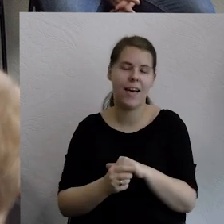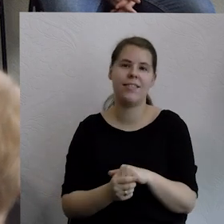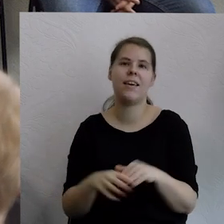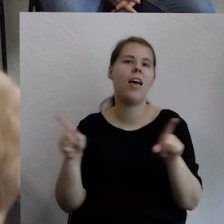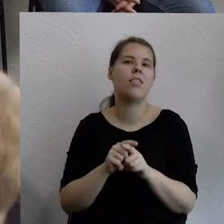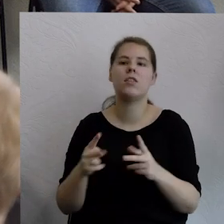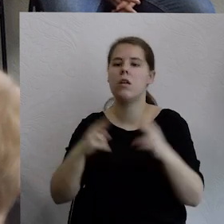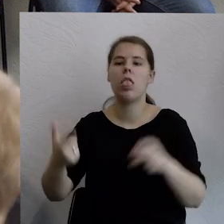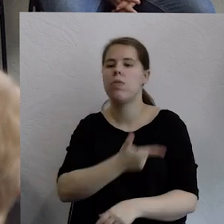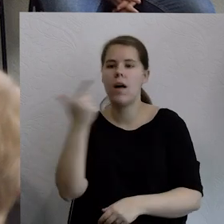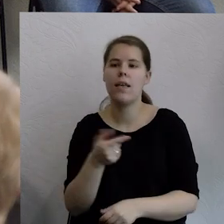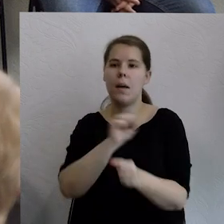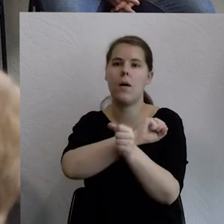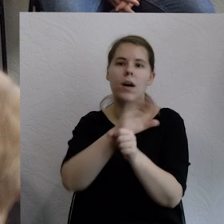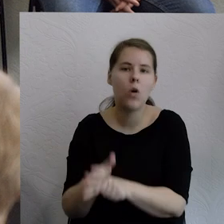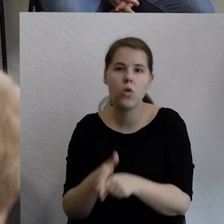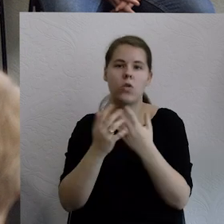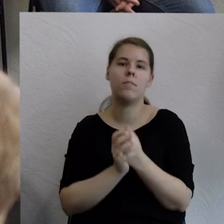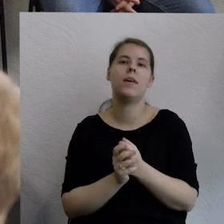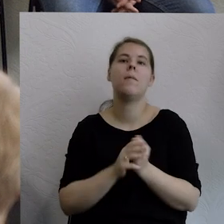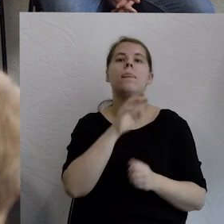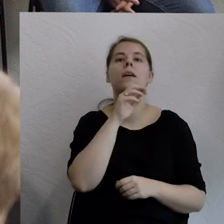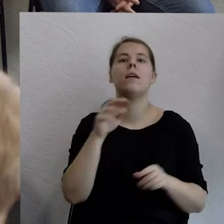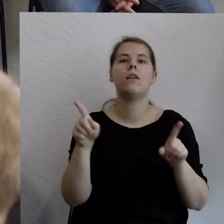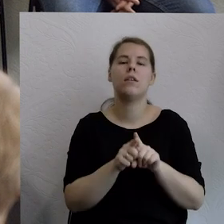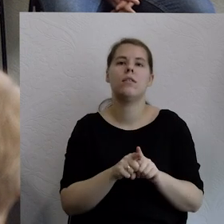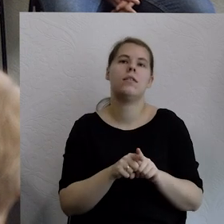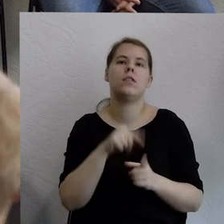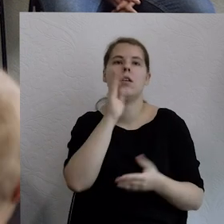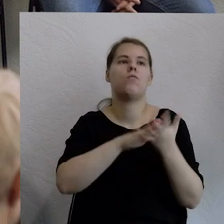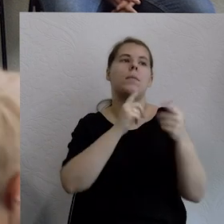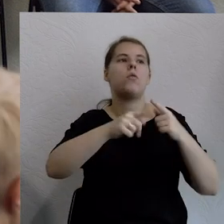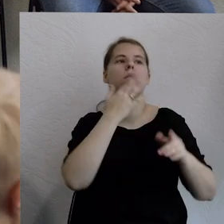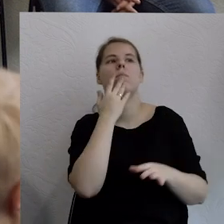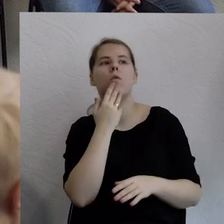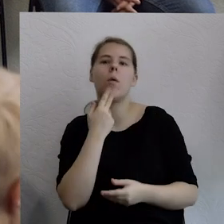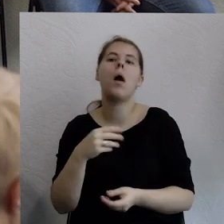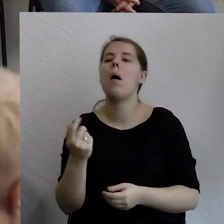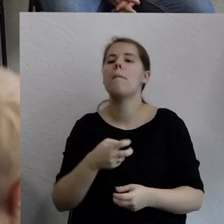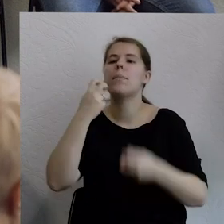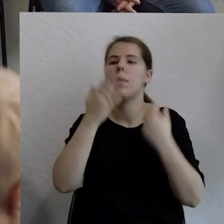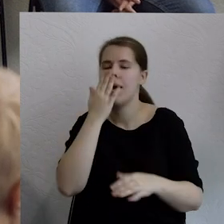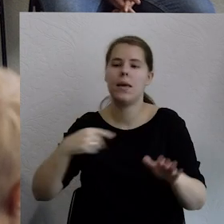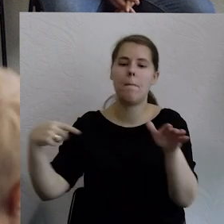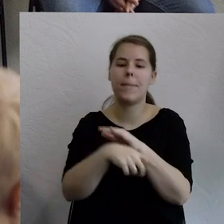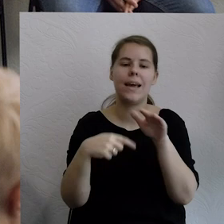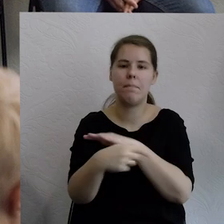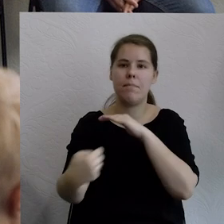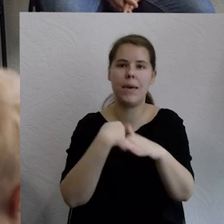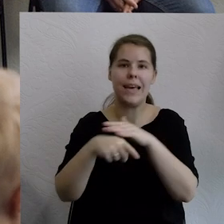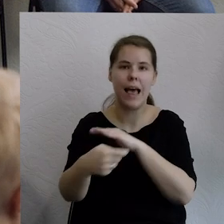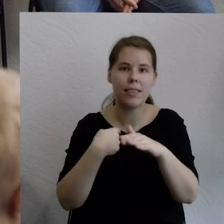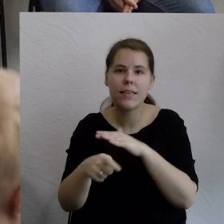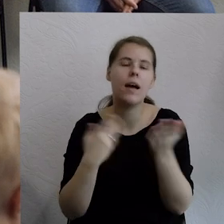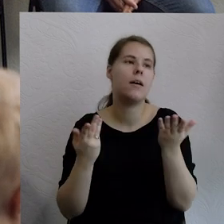nasi politycy europejscy mówią, że naszym największym wyzwaniem jest migracja na przykład. A nie to czym wy mówicie tutaj. I teraz jest